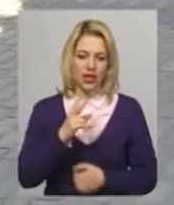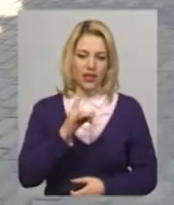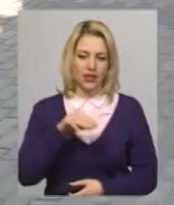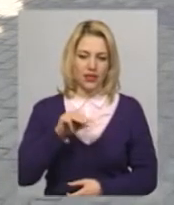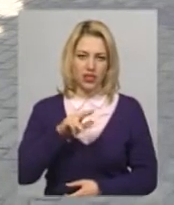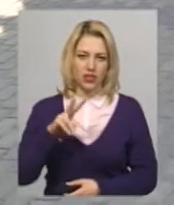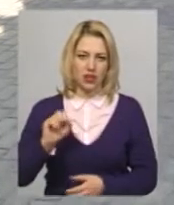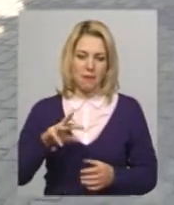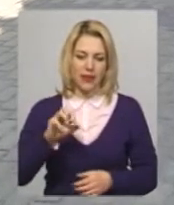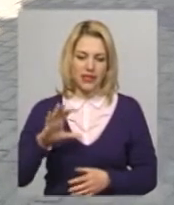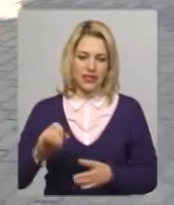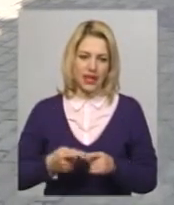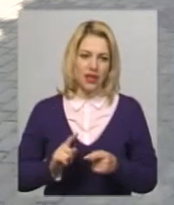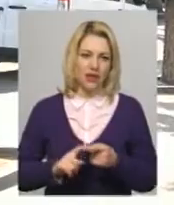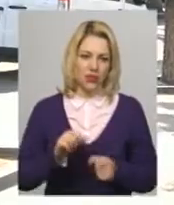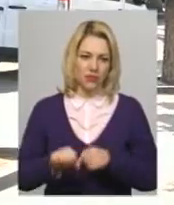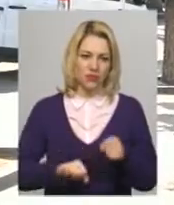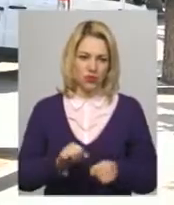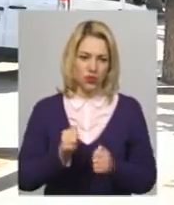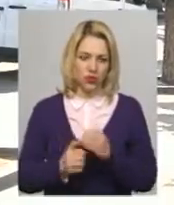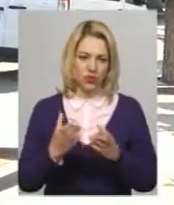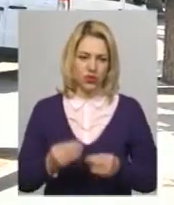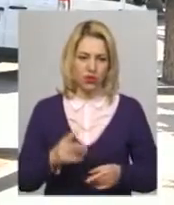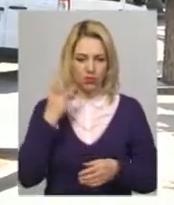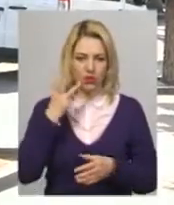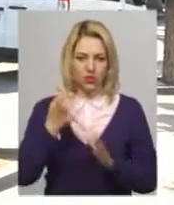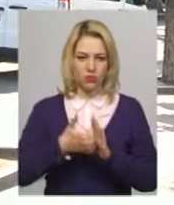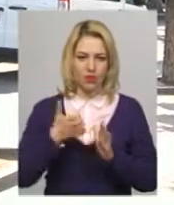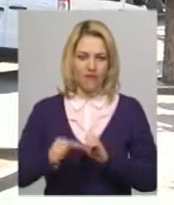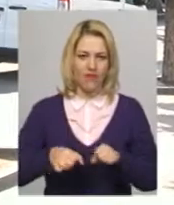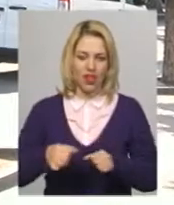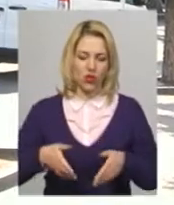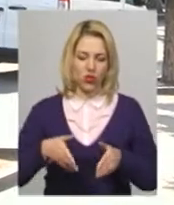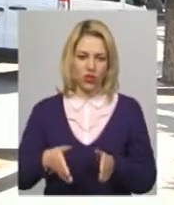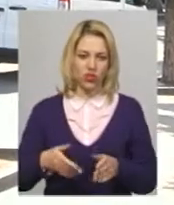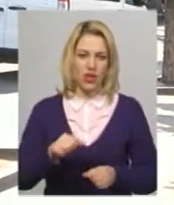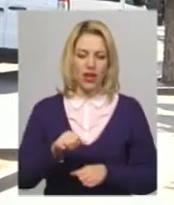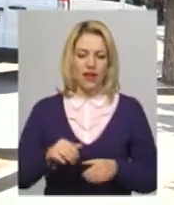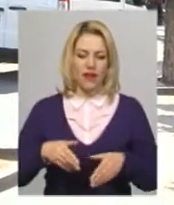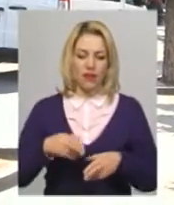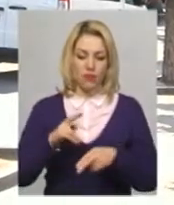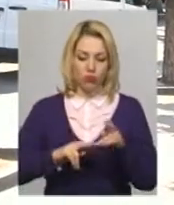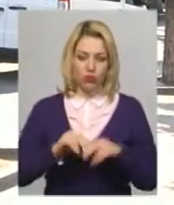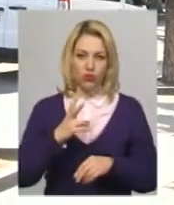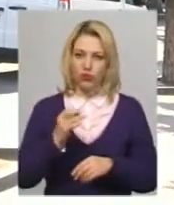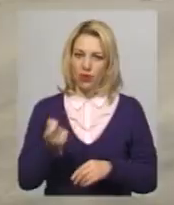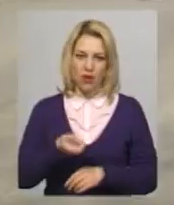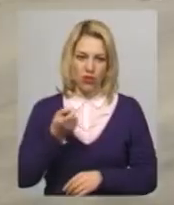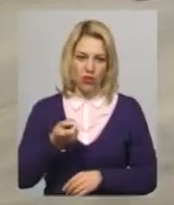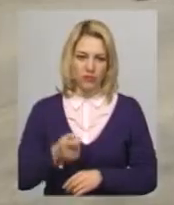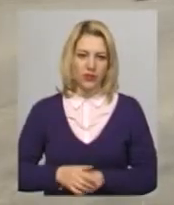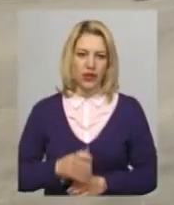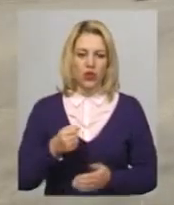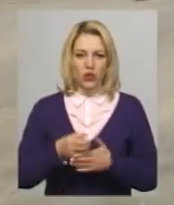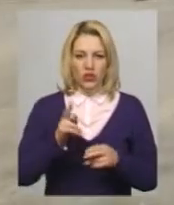Поліщук на велосипеді пересувається щодня. В Хмельницькому не вистачає велодоріжок. Велодоріжки будуються, але їх все ще дуже мало. До